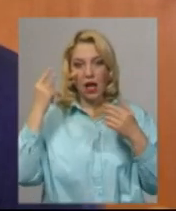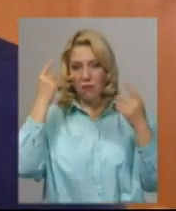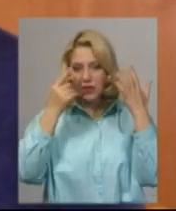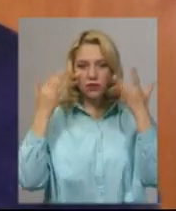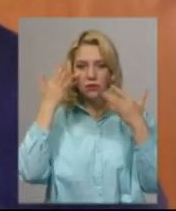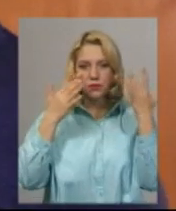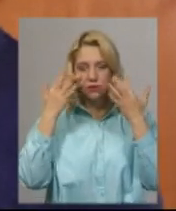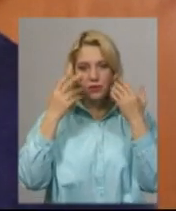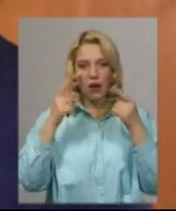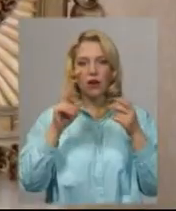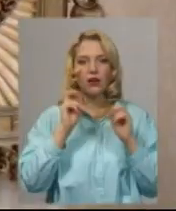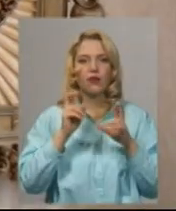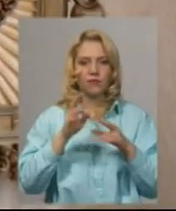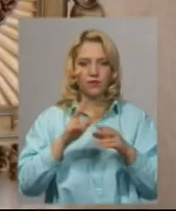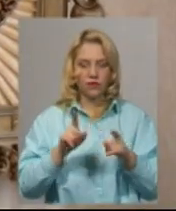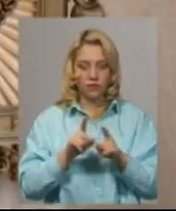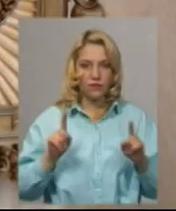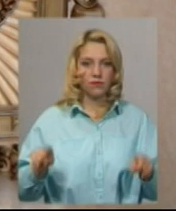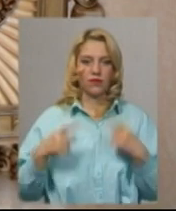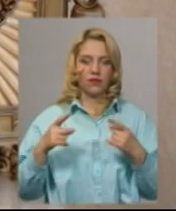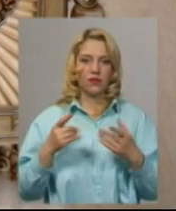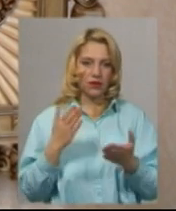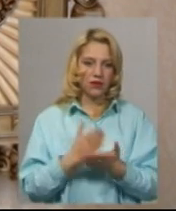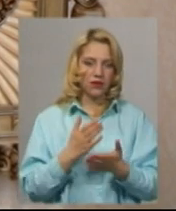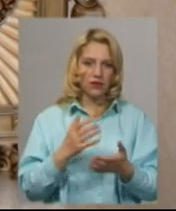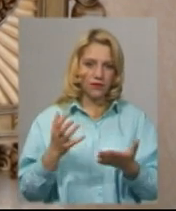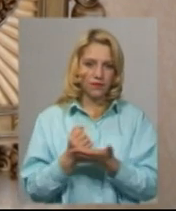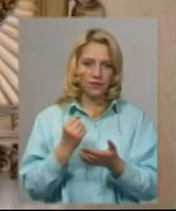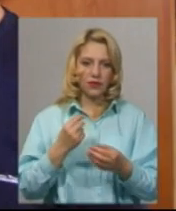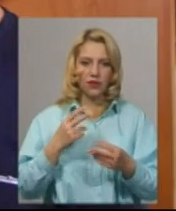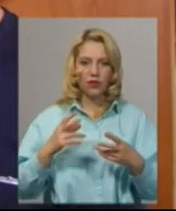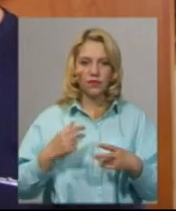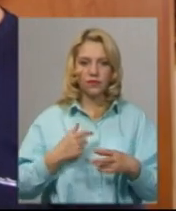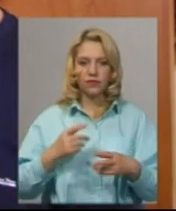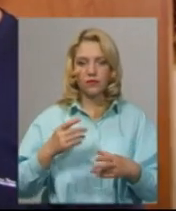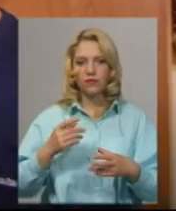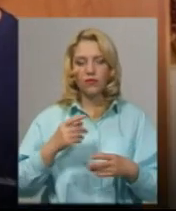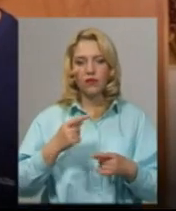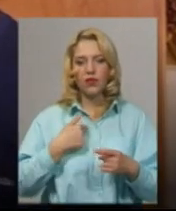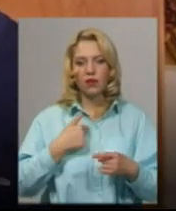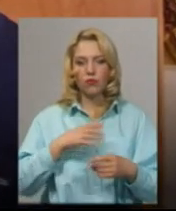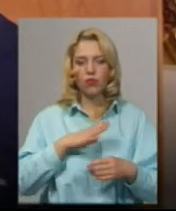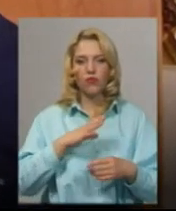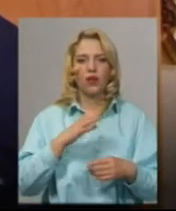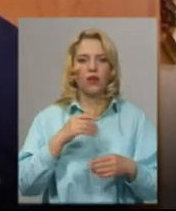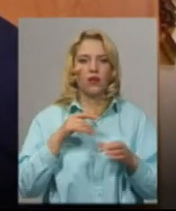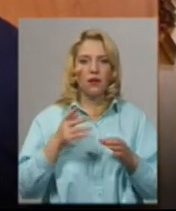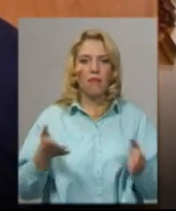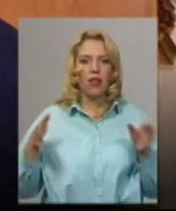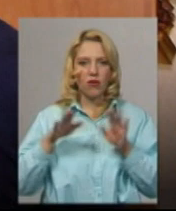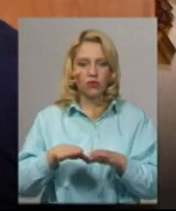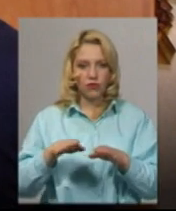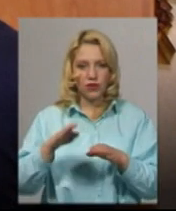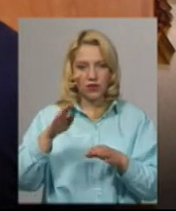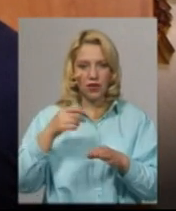витягнув себе з цього стану. Для різьблення ікон необхідно благословення, каже Анатолій. Я пройшов в обряти богословіння, і